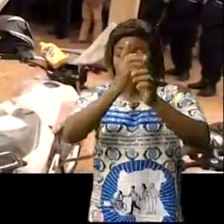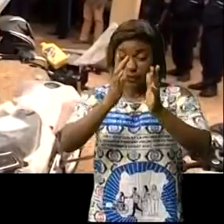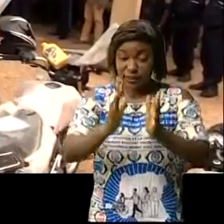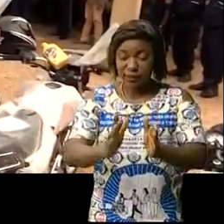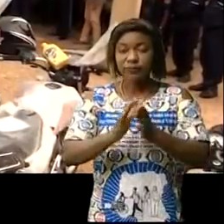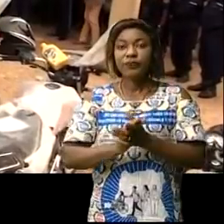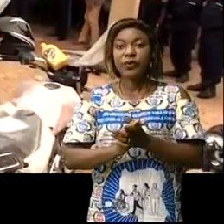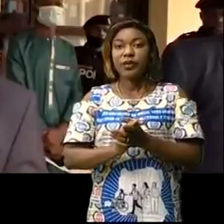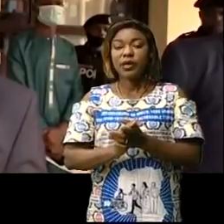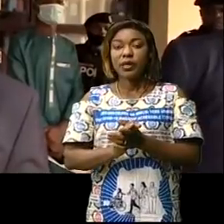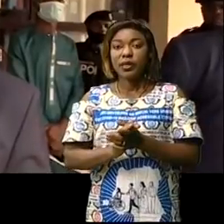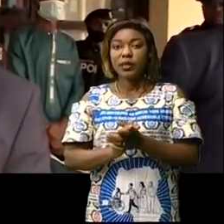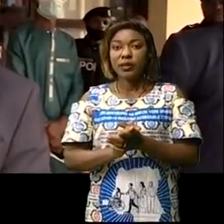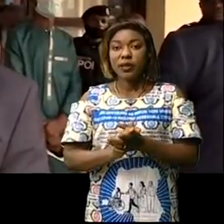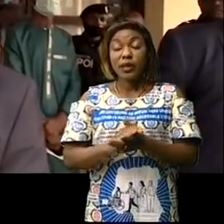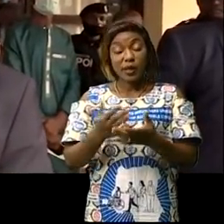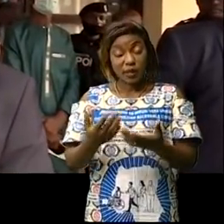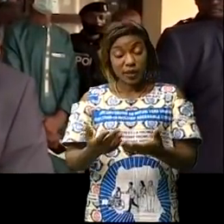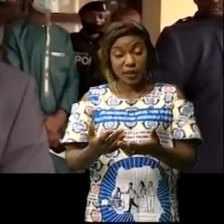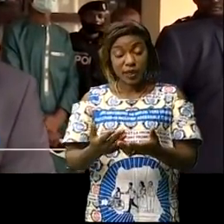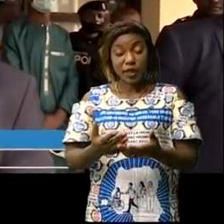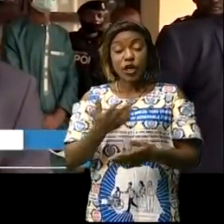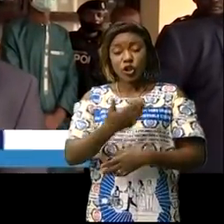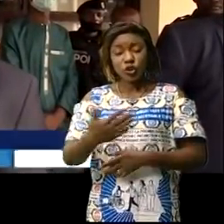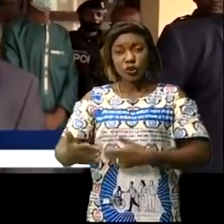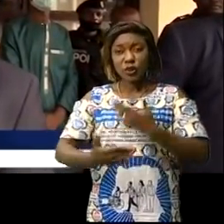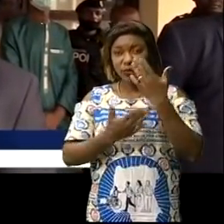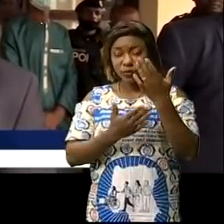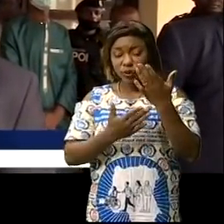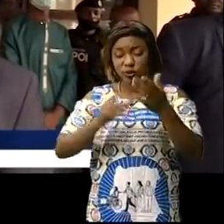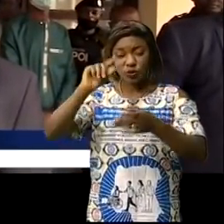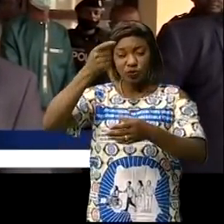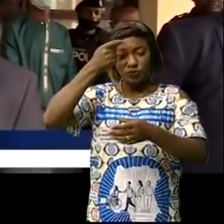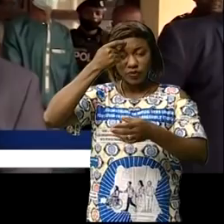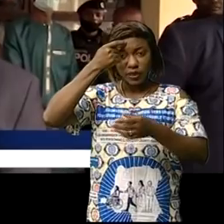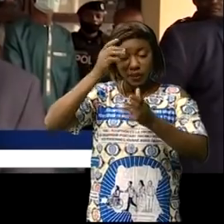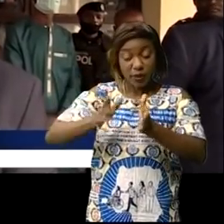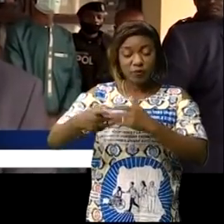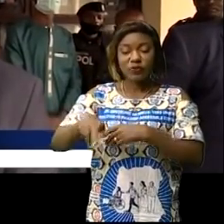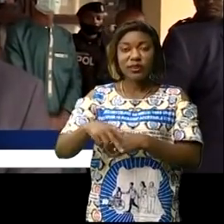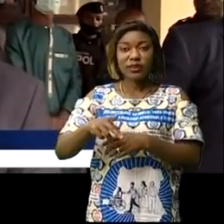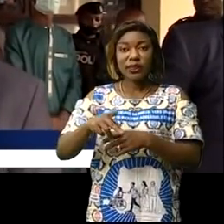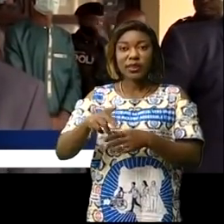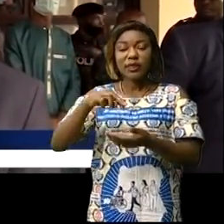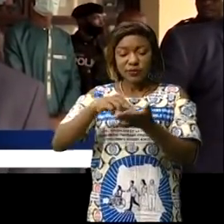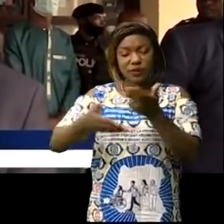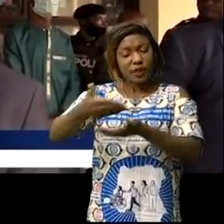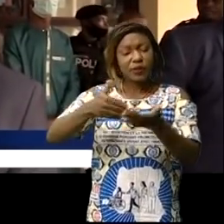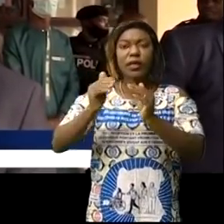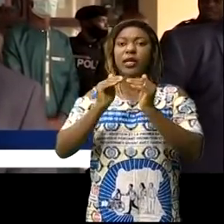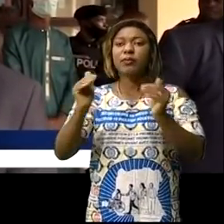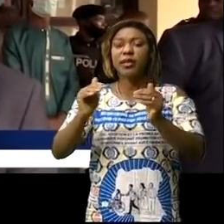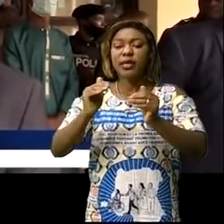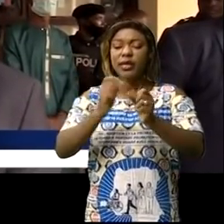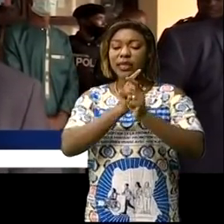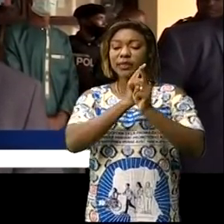des différentes opérations. La priorité des priorités pour le gouvernement provincial c'est de ramener la paix, la